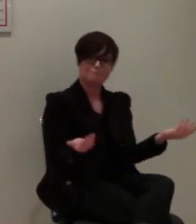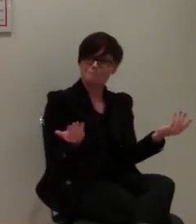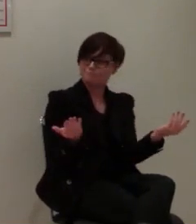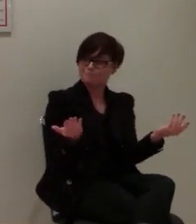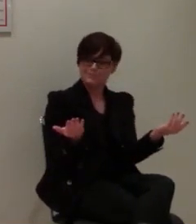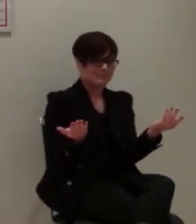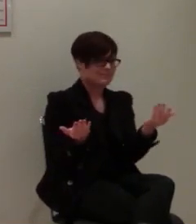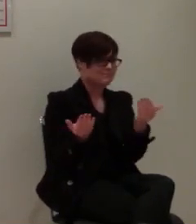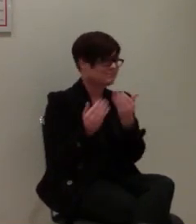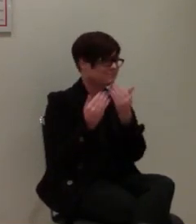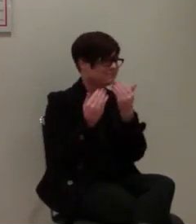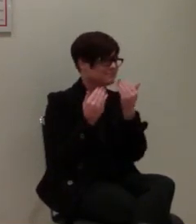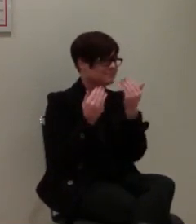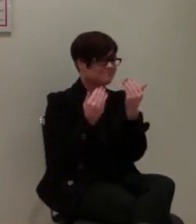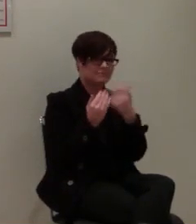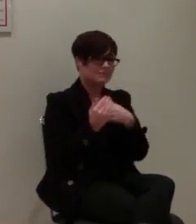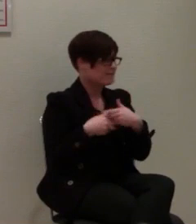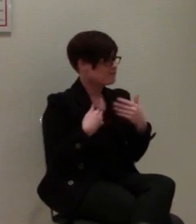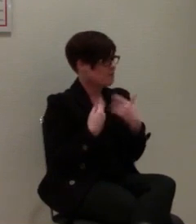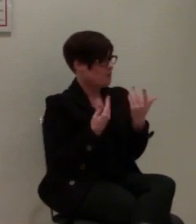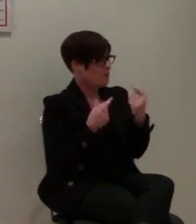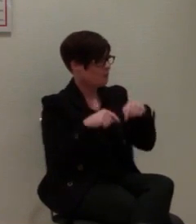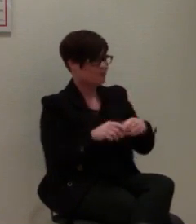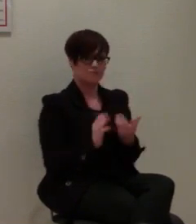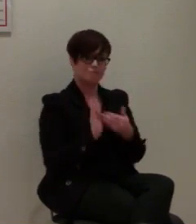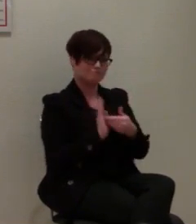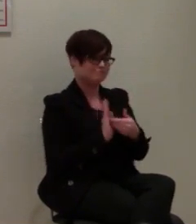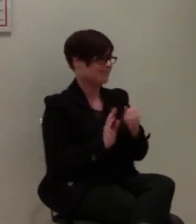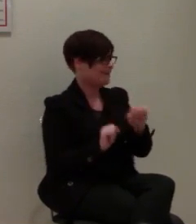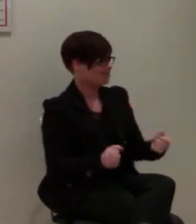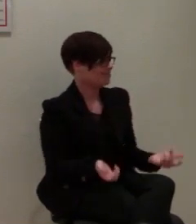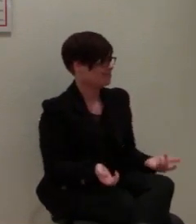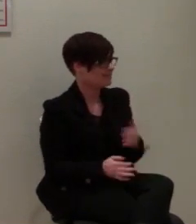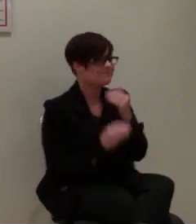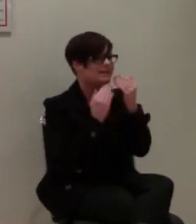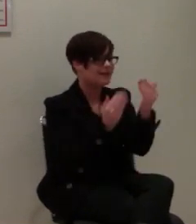und begrüße es, dass wir es heute ansprechen. Danke.